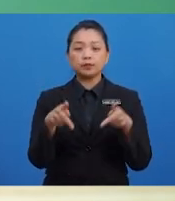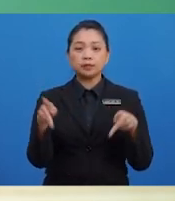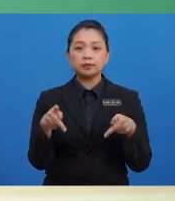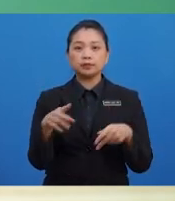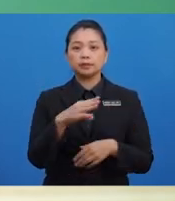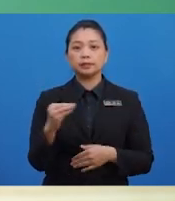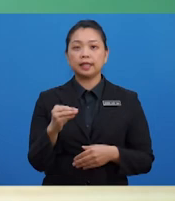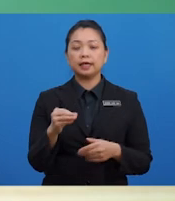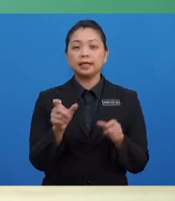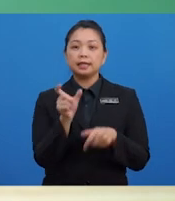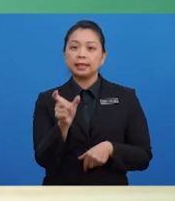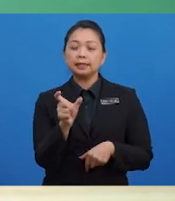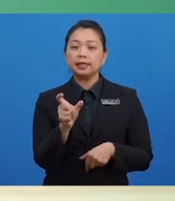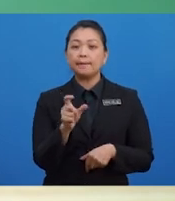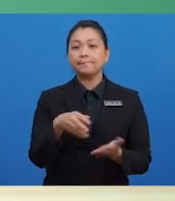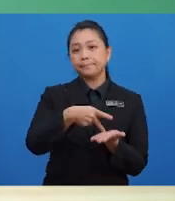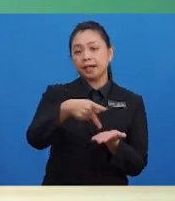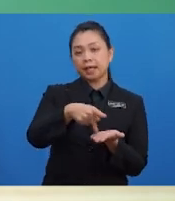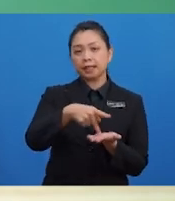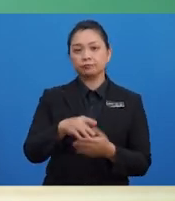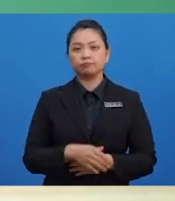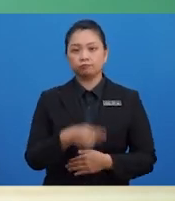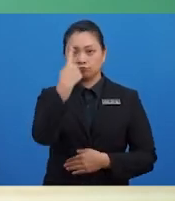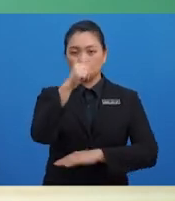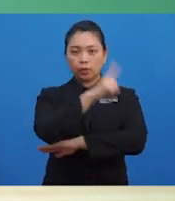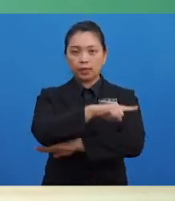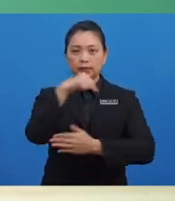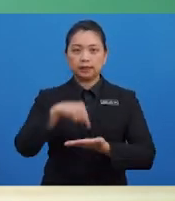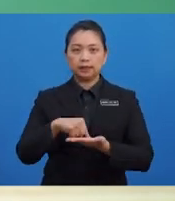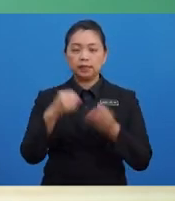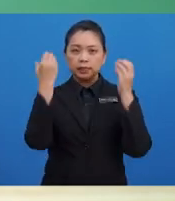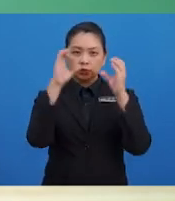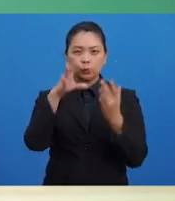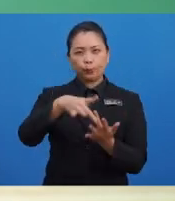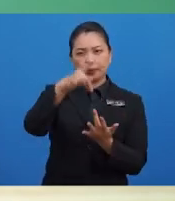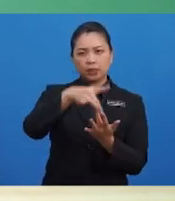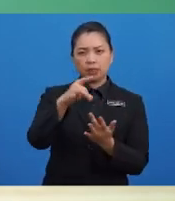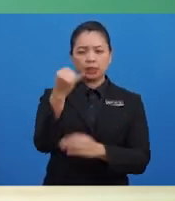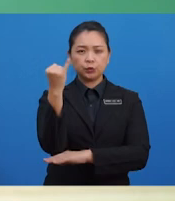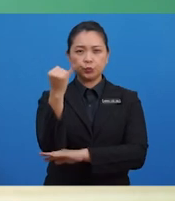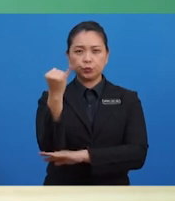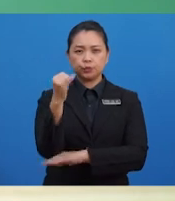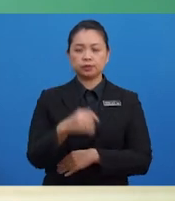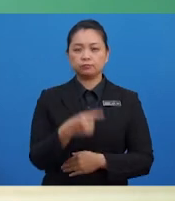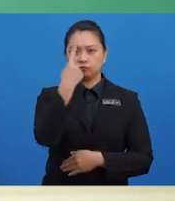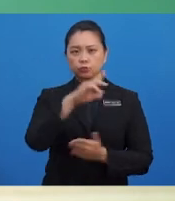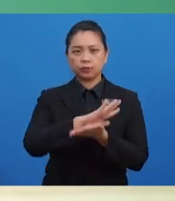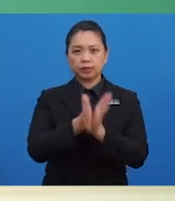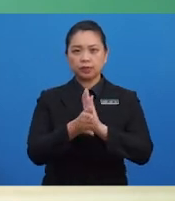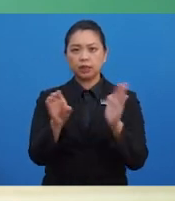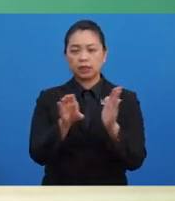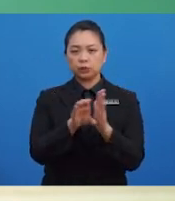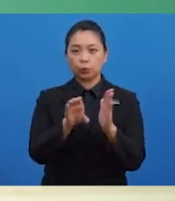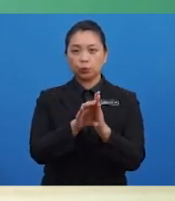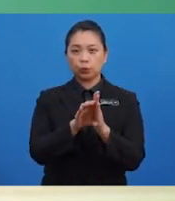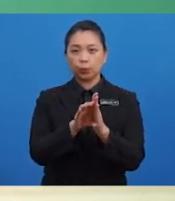kadar bayaran. Untuk hari ini, cikgu memilih insurans untuk dijadikan contoh